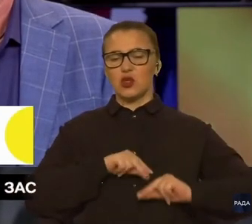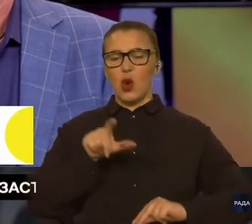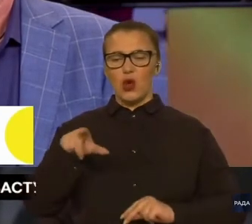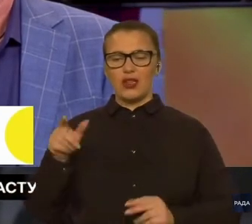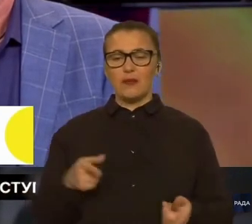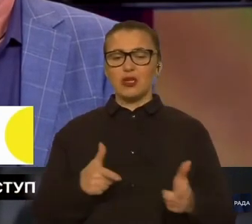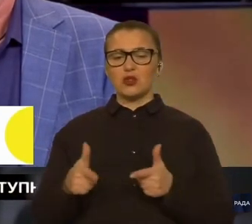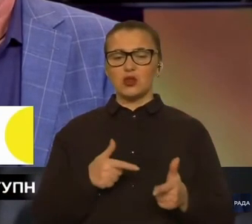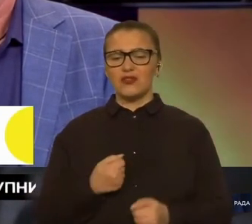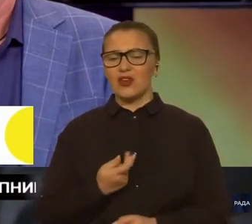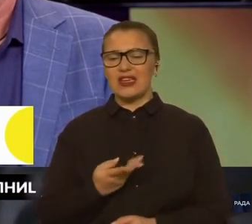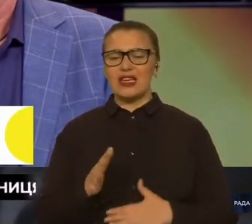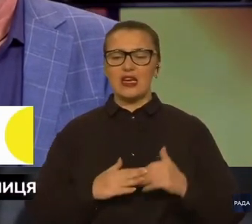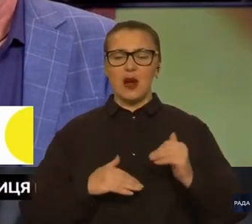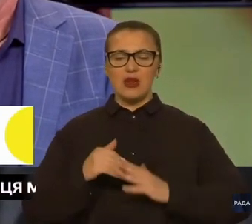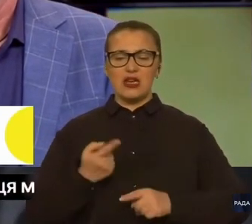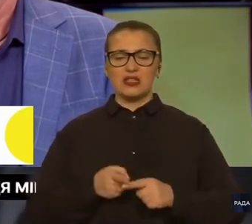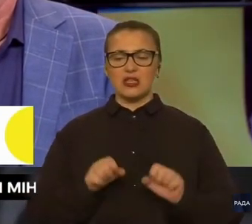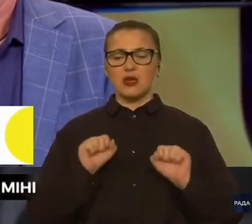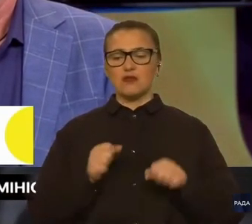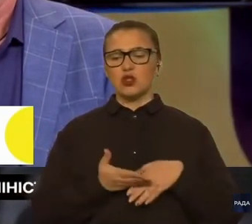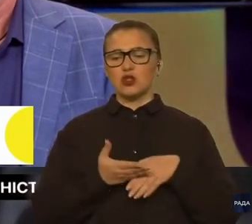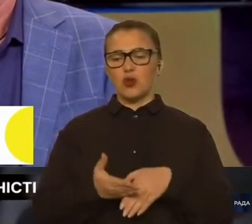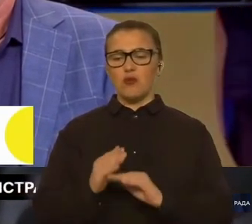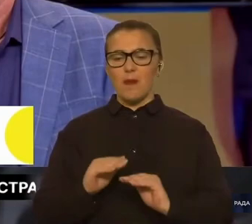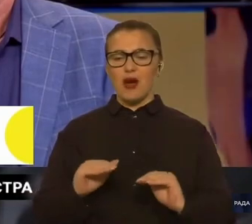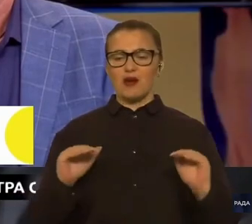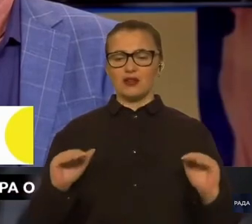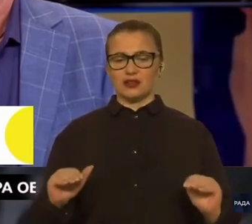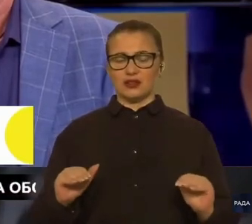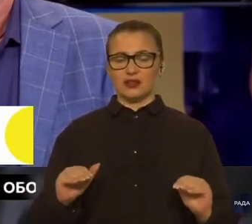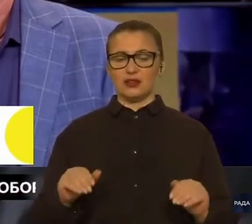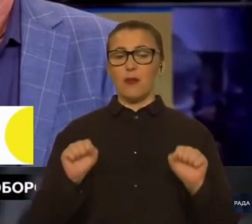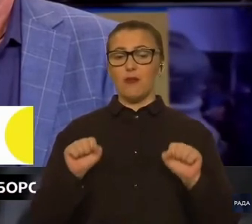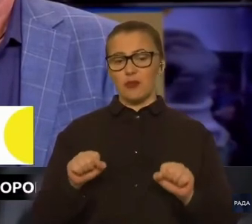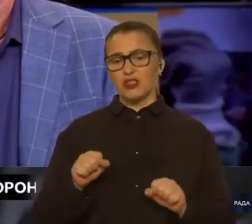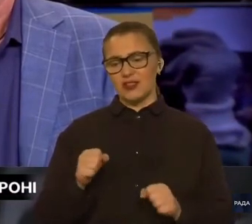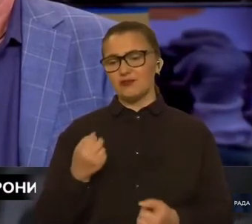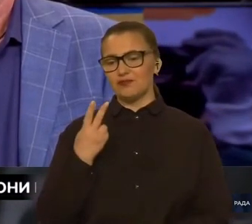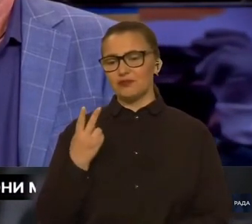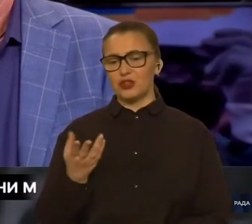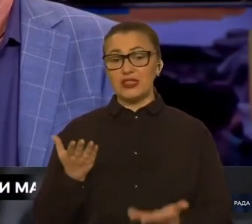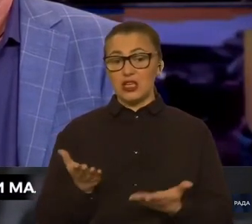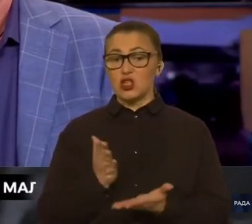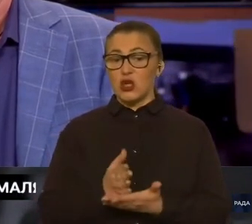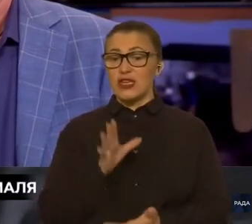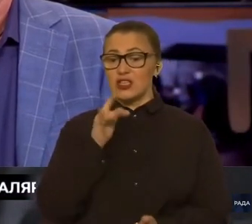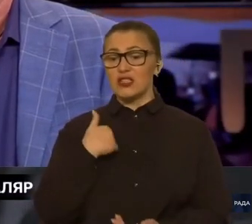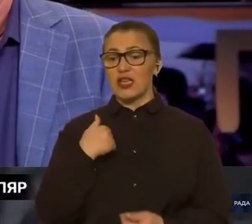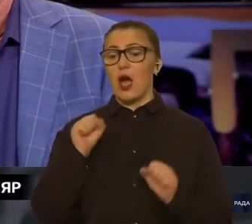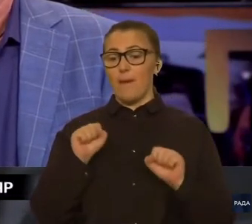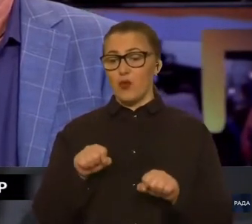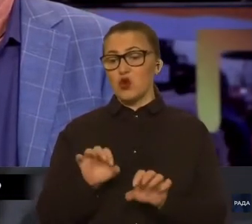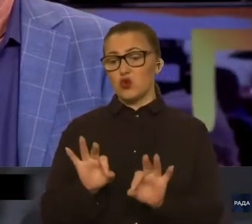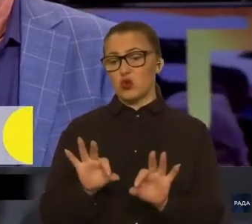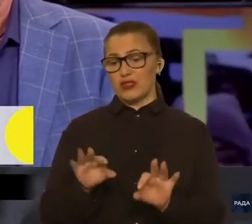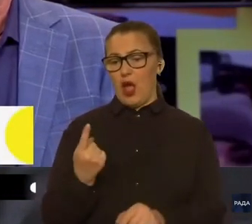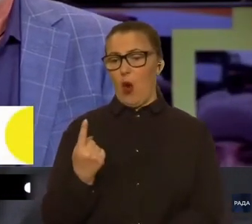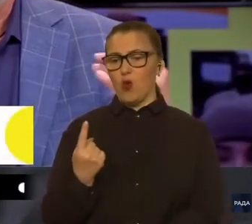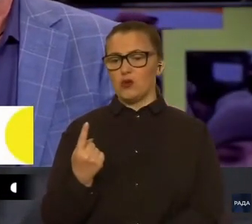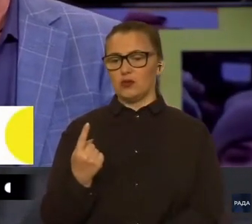низку практик, які можуть допомагати дітям. Власне, можна підглянути. Якщо є час, я можу одну з них, наприклад, розказати.